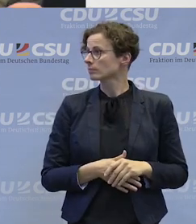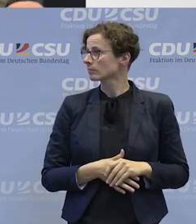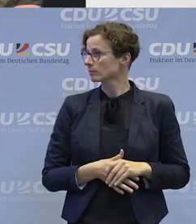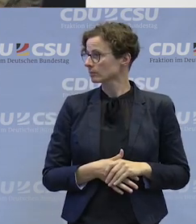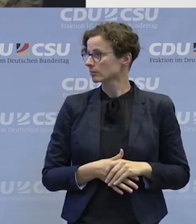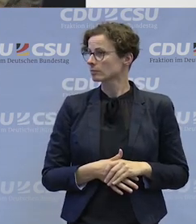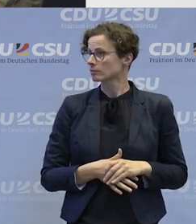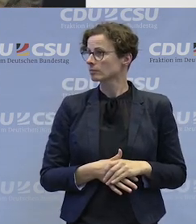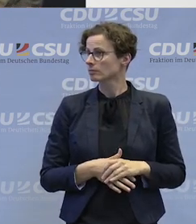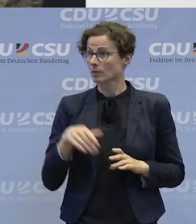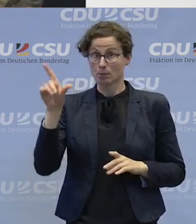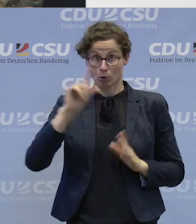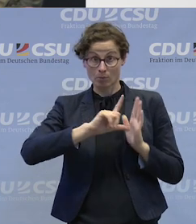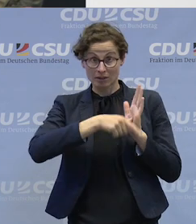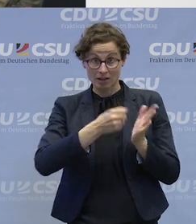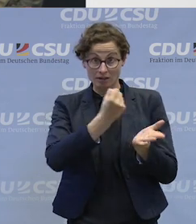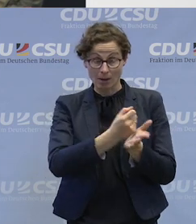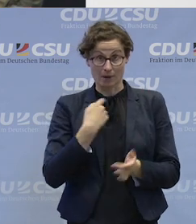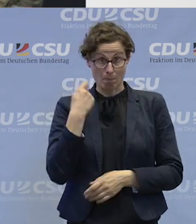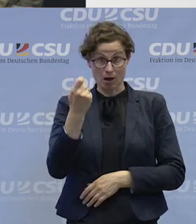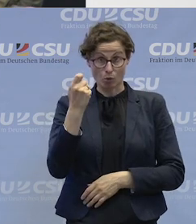Beim Bezirksamt Pankow oder wie?